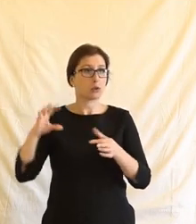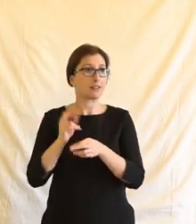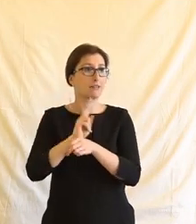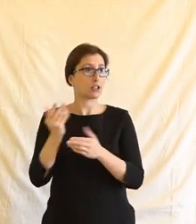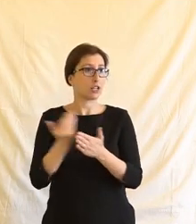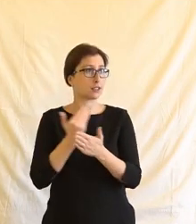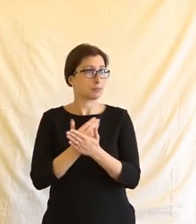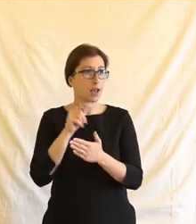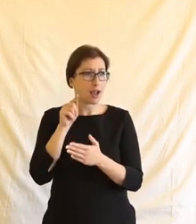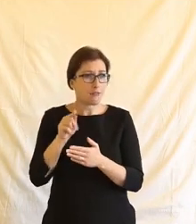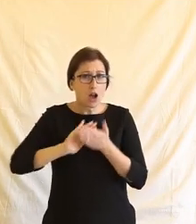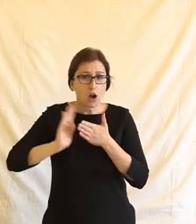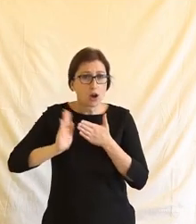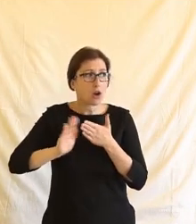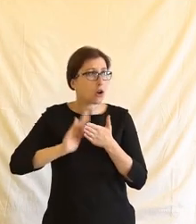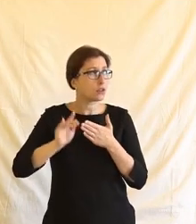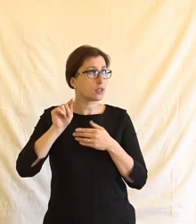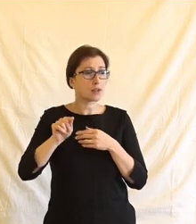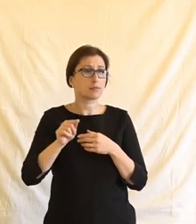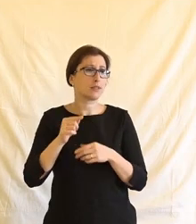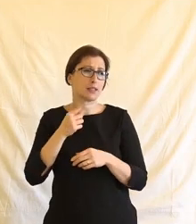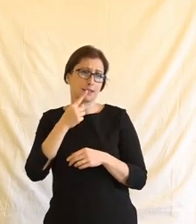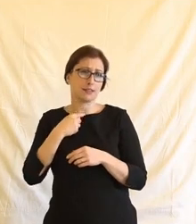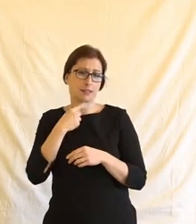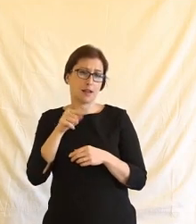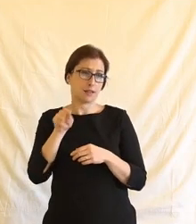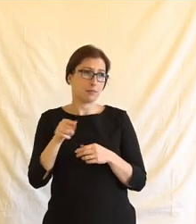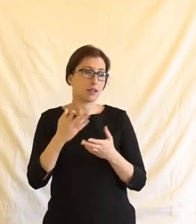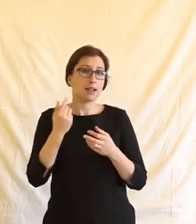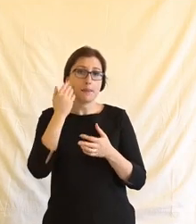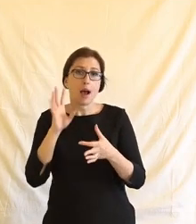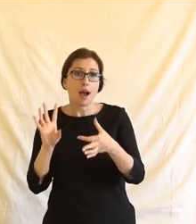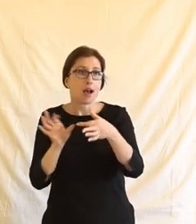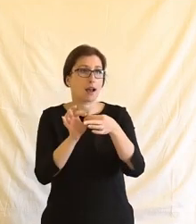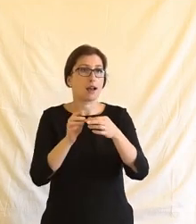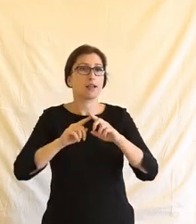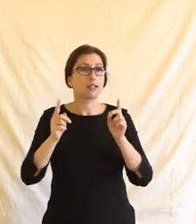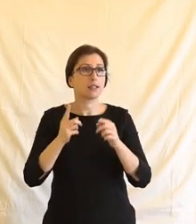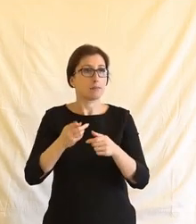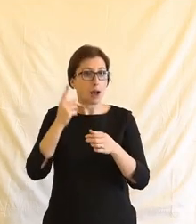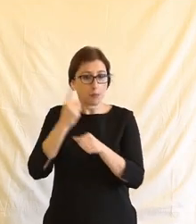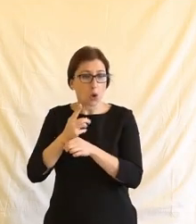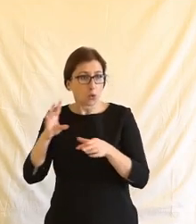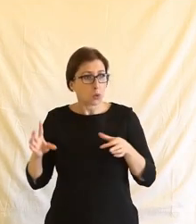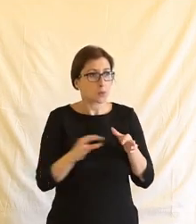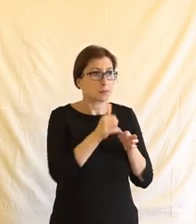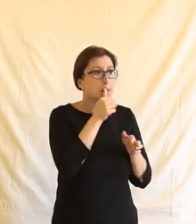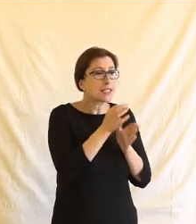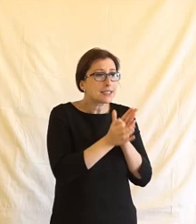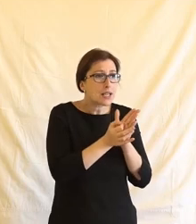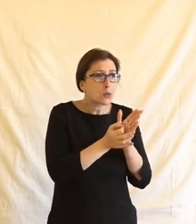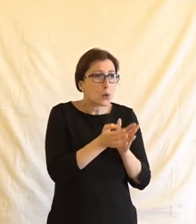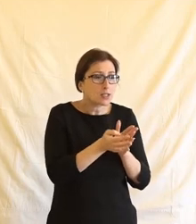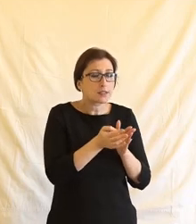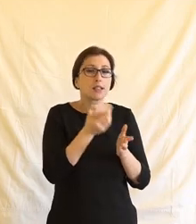bez nějakého opravdu, bez nějaké hlubší analýzy, bez nějaké kontextualizace, co už vlastně máme v existujících právních